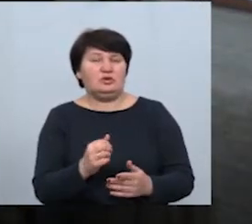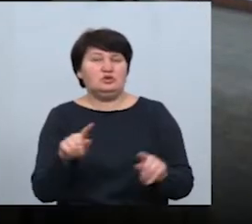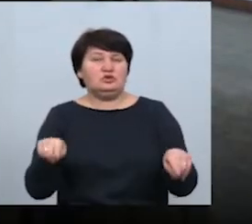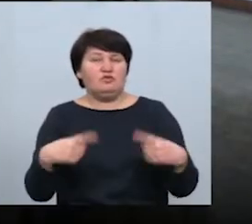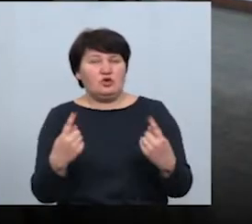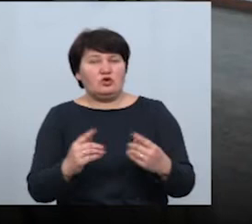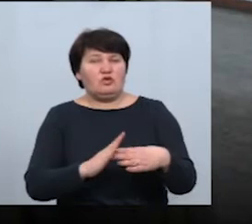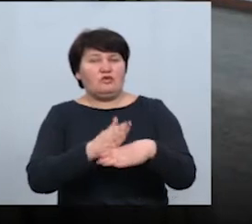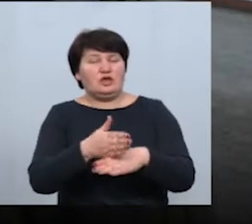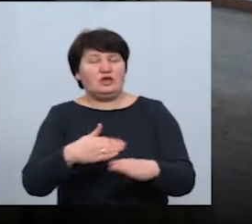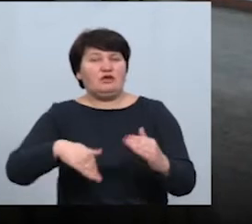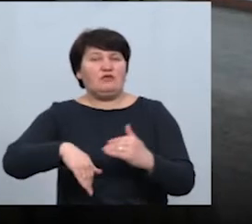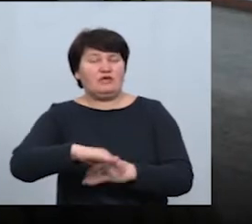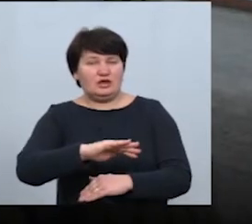-вихід.